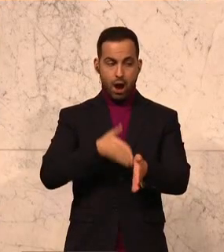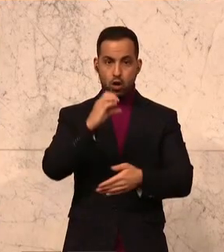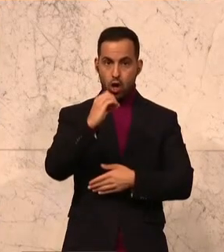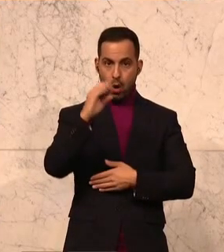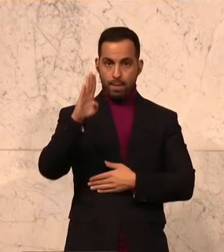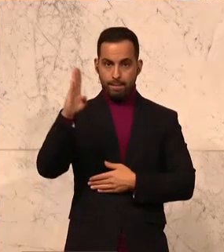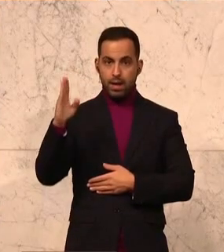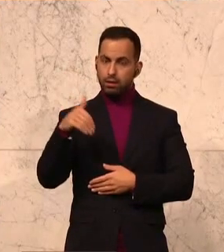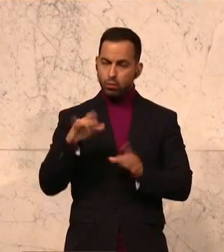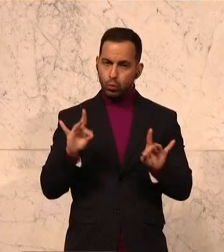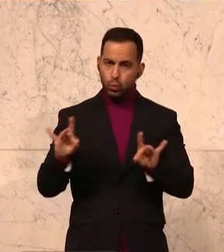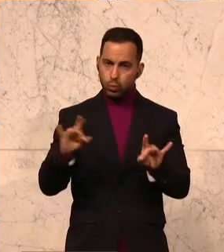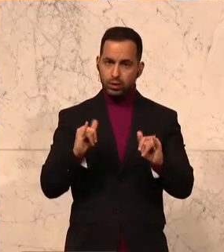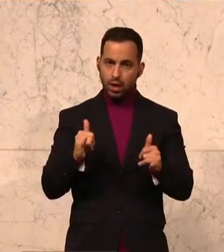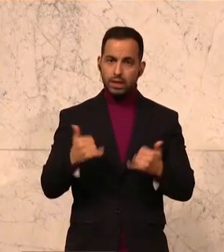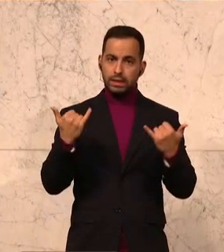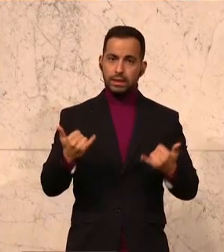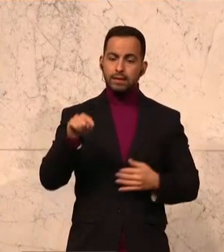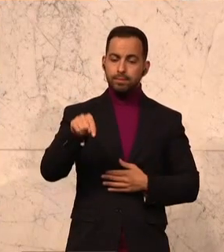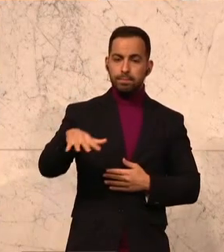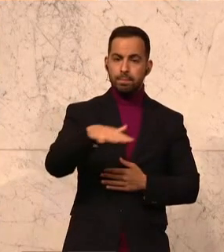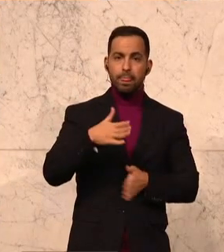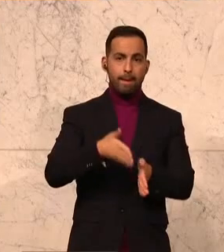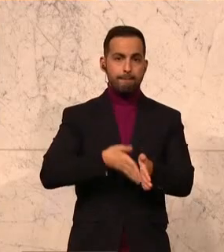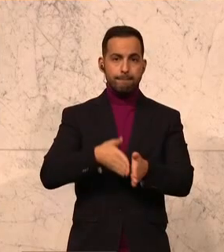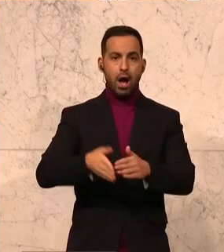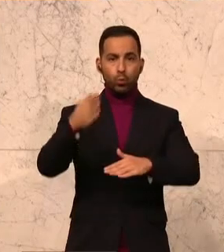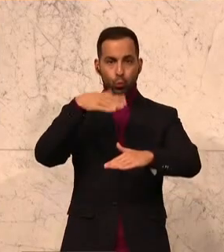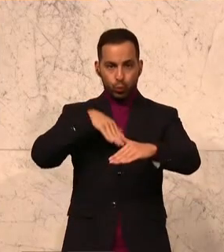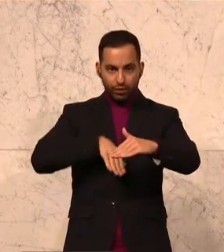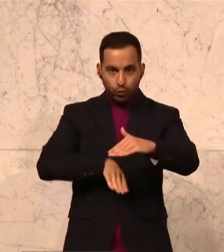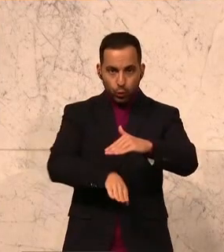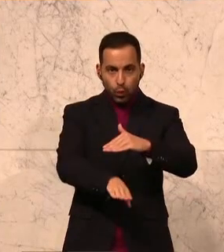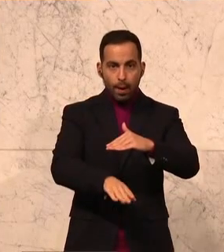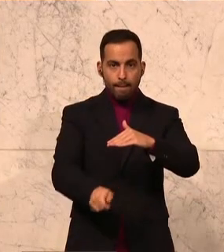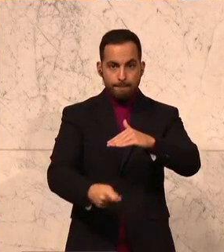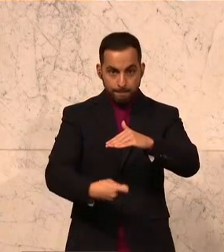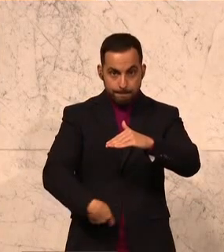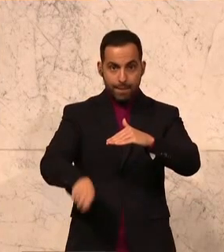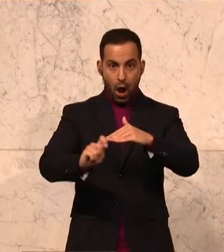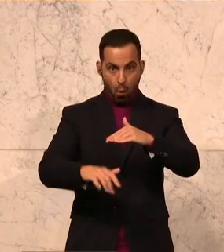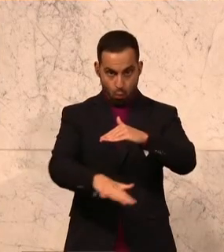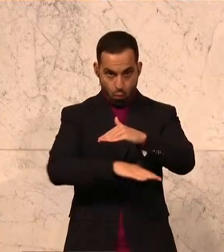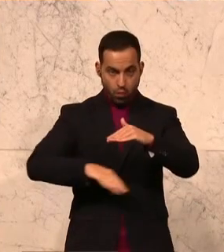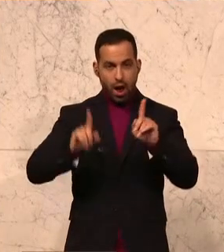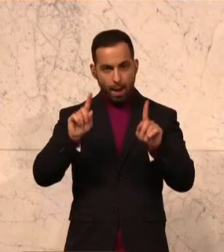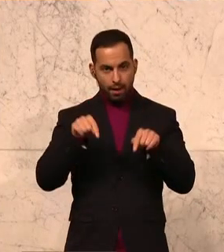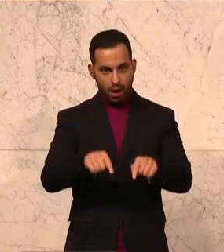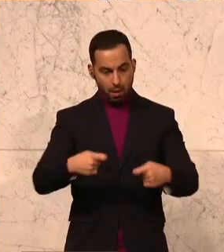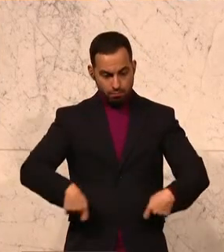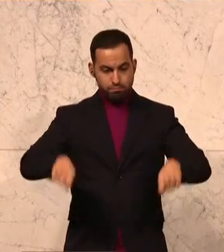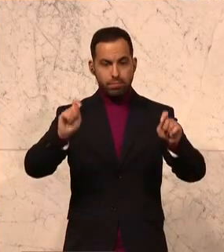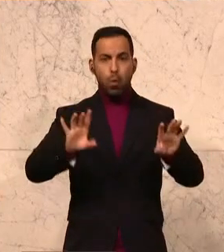ÖBB ist ja nicht untätig. Dort wird jetzt eine Bahnunterführung gebaut. Für mich ist dann nur fraglich, wenn man dort schon